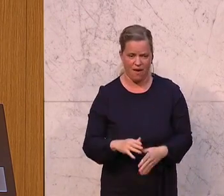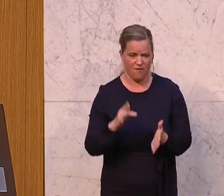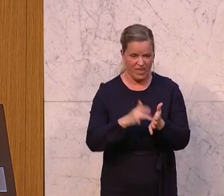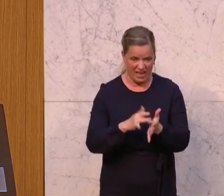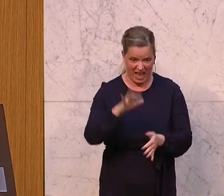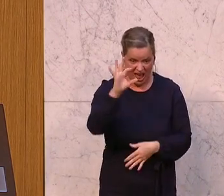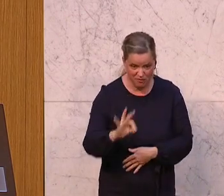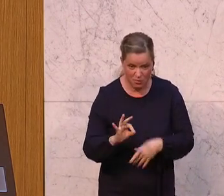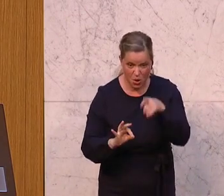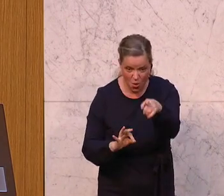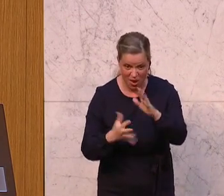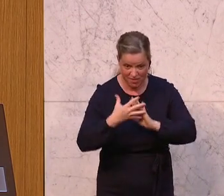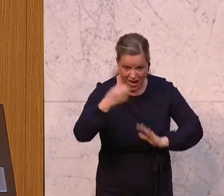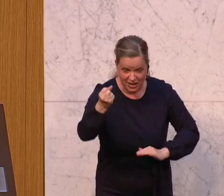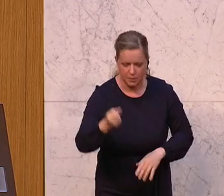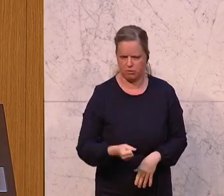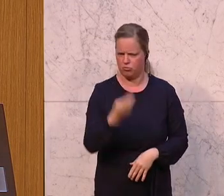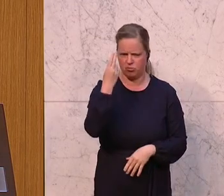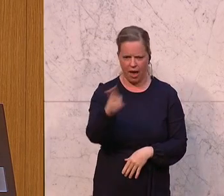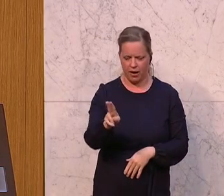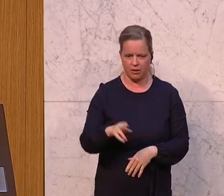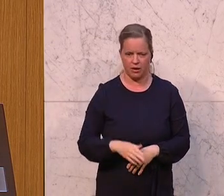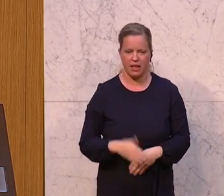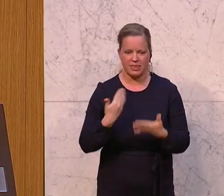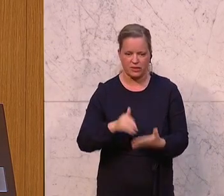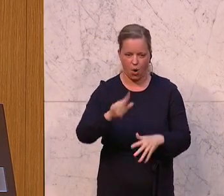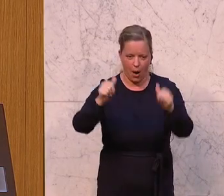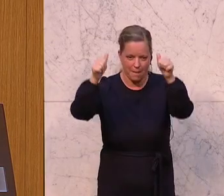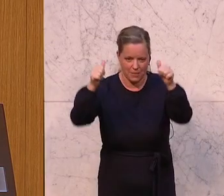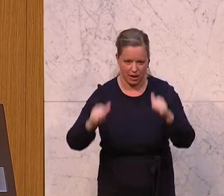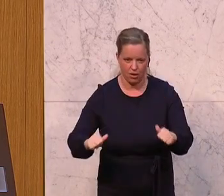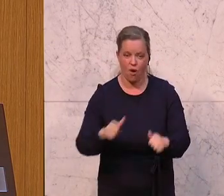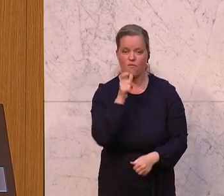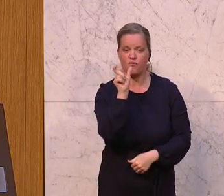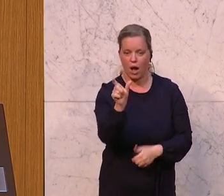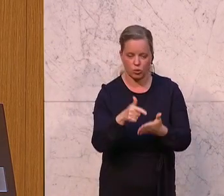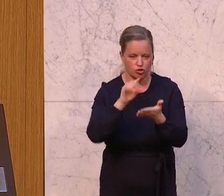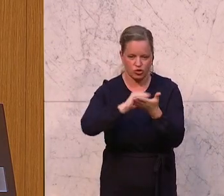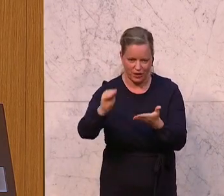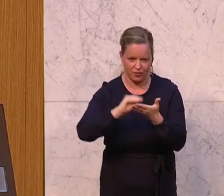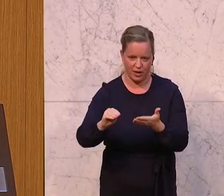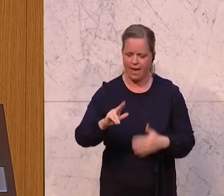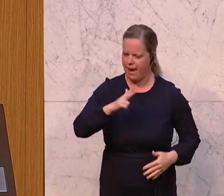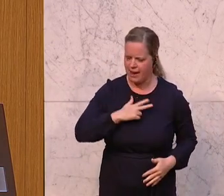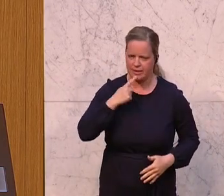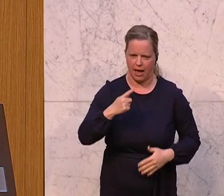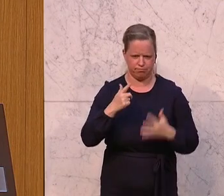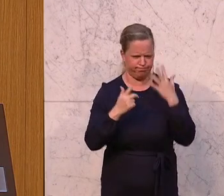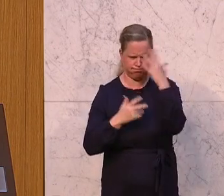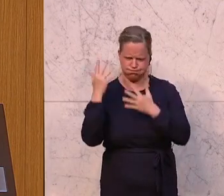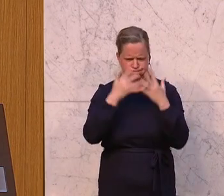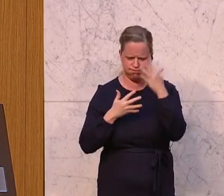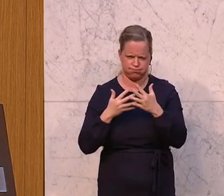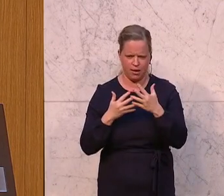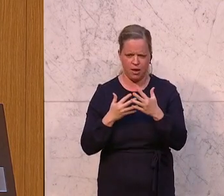FPÖ definitiv nicht nehmen. Und deswegen eure Plakate in Wort und Schrift, ich finde sie ehrlich gesagt verstörend, ich finde